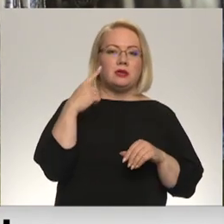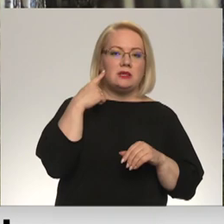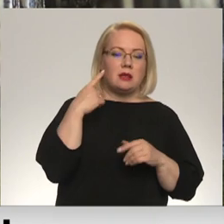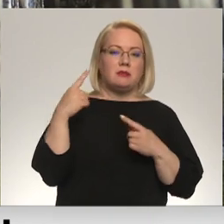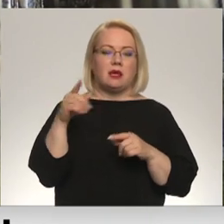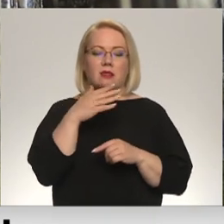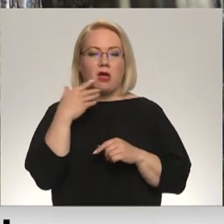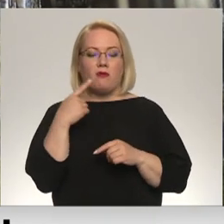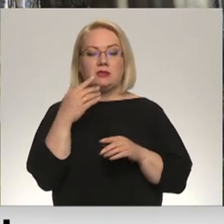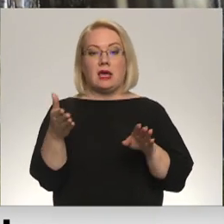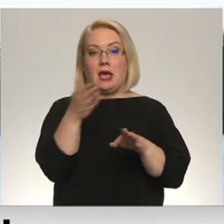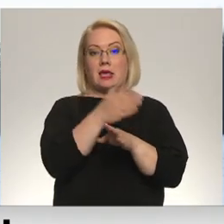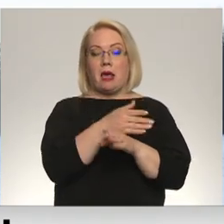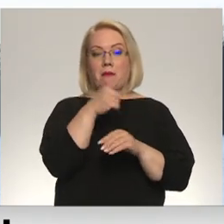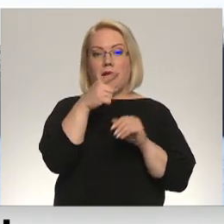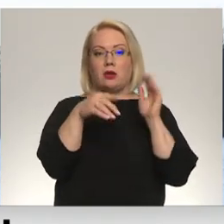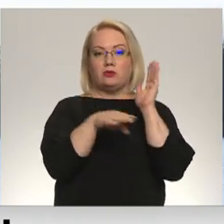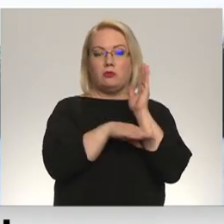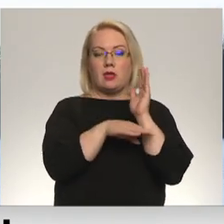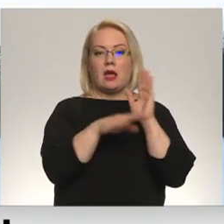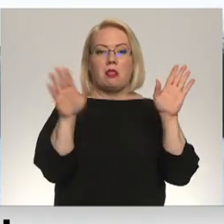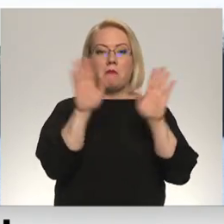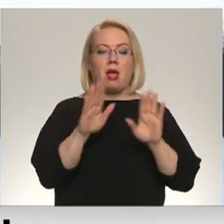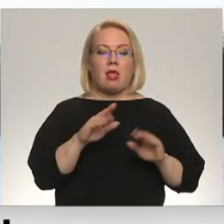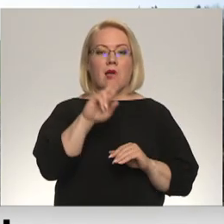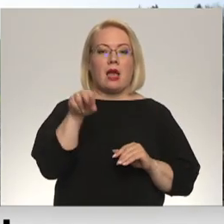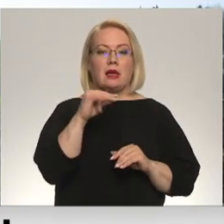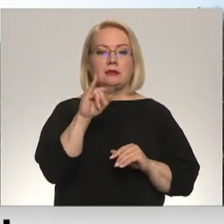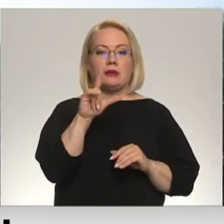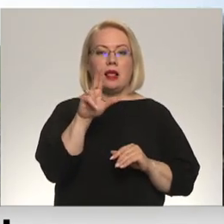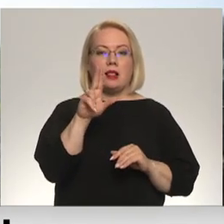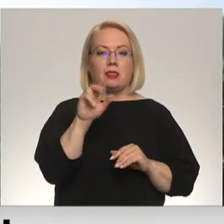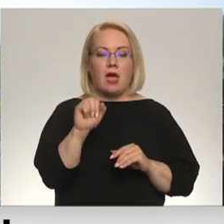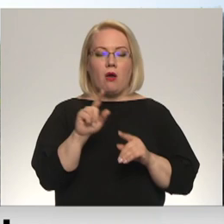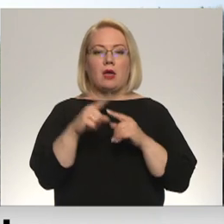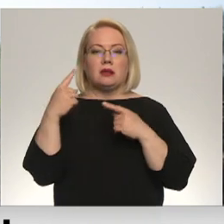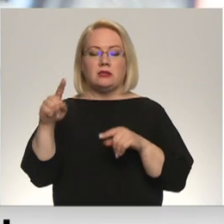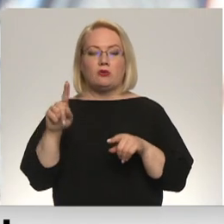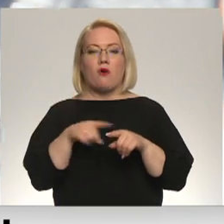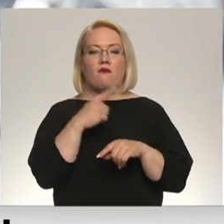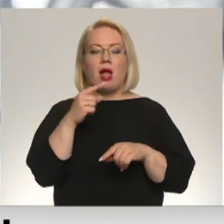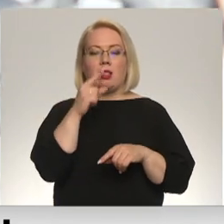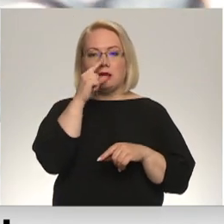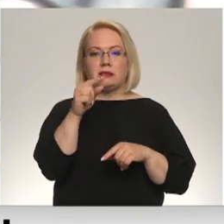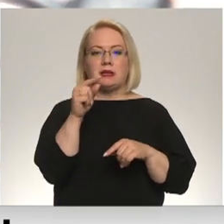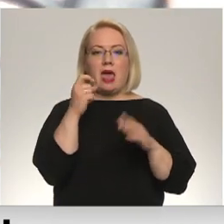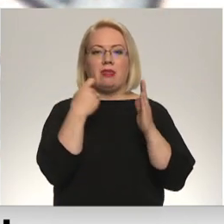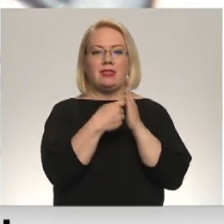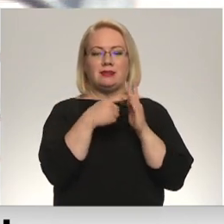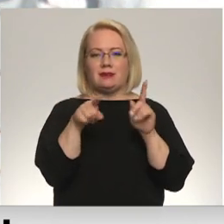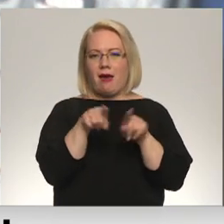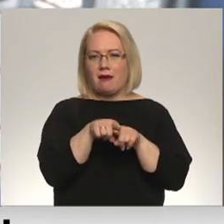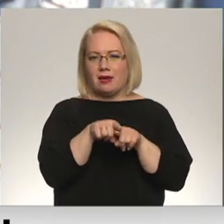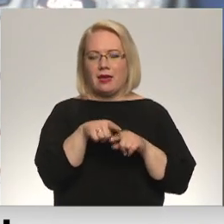kokā gan pelēkā dzilne, gan melnā dzilne, gan dižai bez dzenes, visi trīs reizē. Un vēl skaļ dziet, tad ir jāstāv un jāraksta.